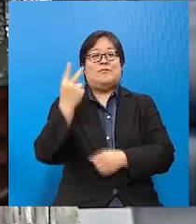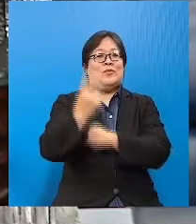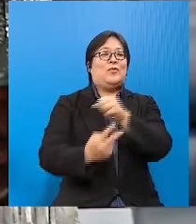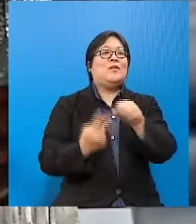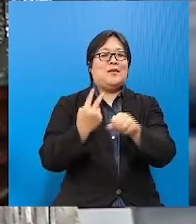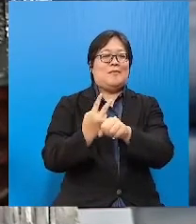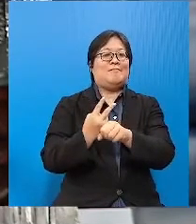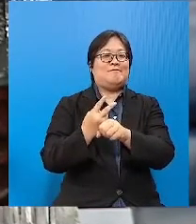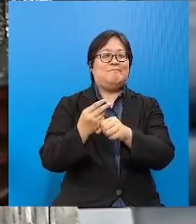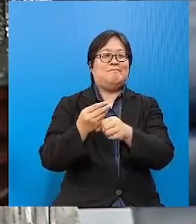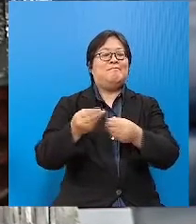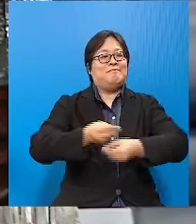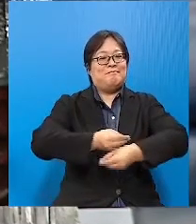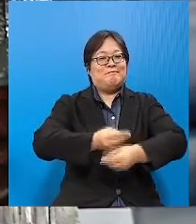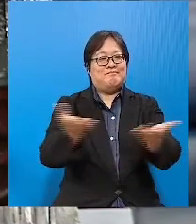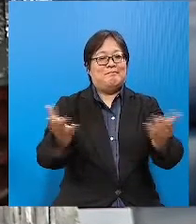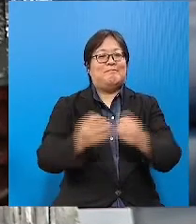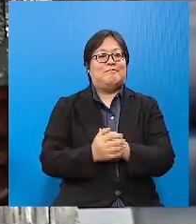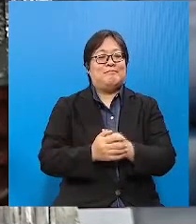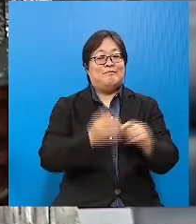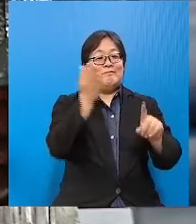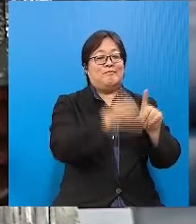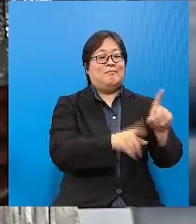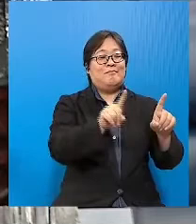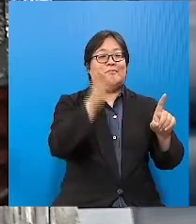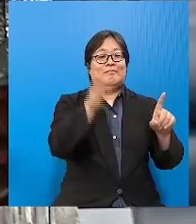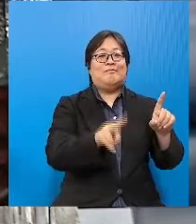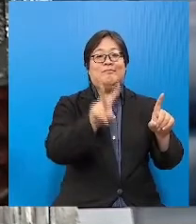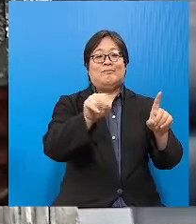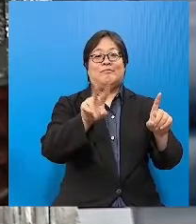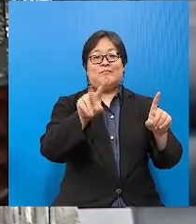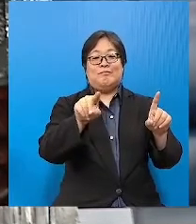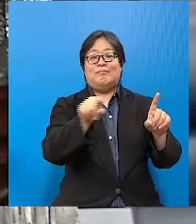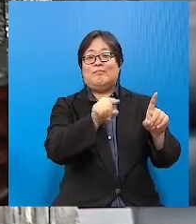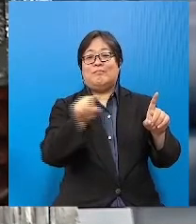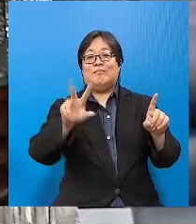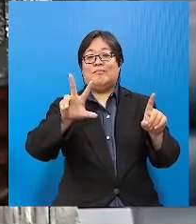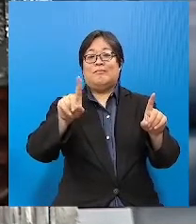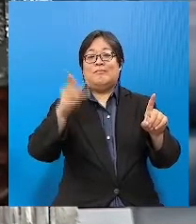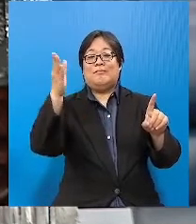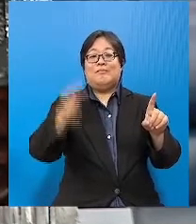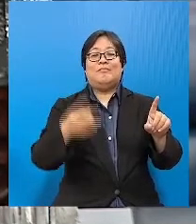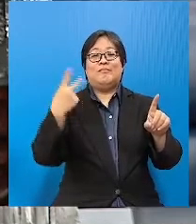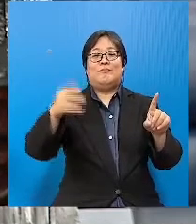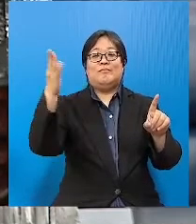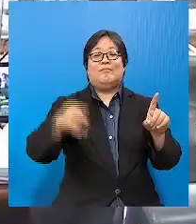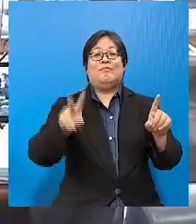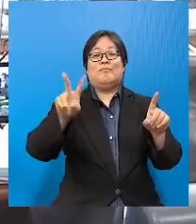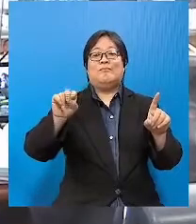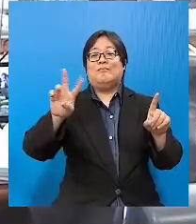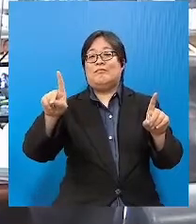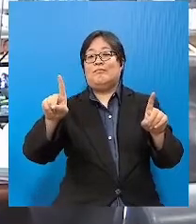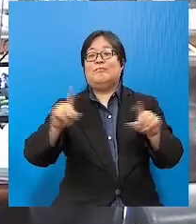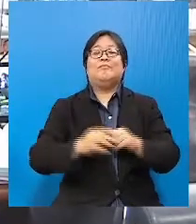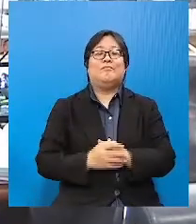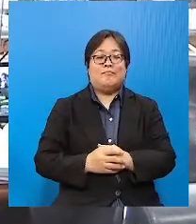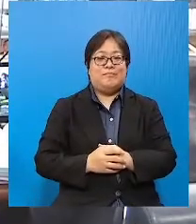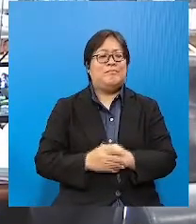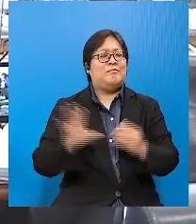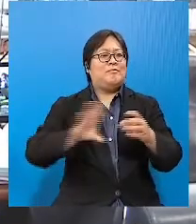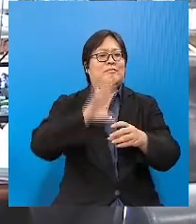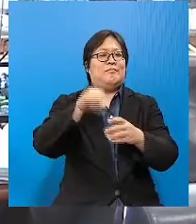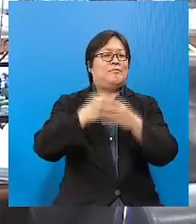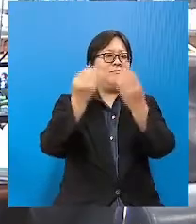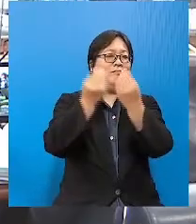daripada 1 Januari 2020 hingga 31 Desember 2021 yang melibatkan